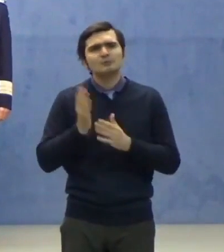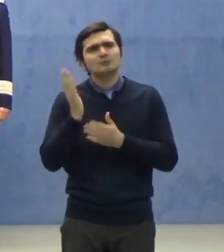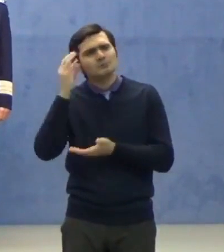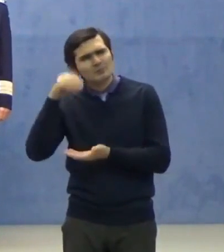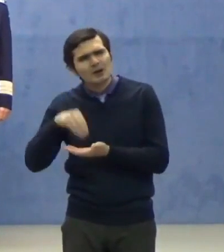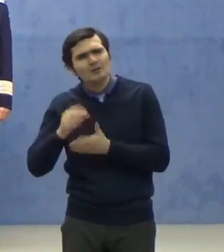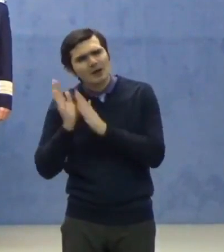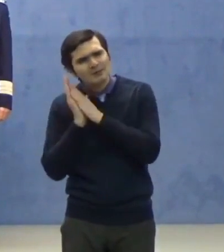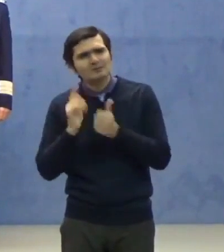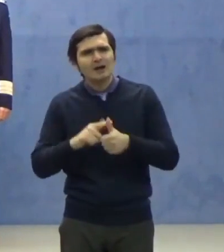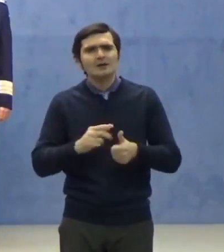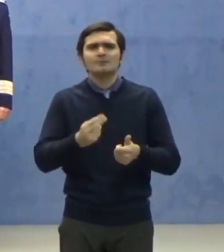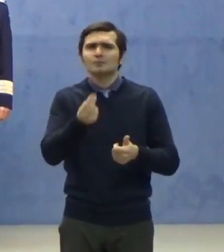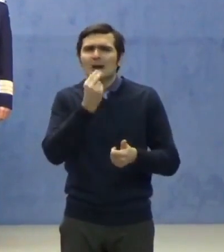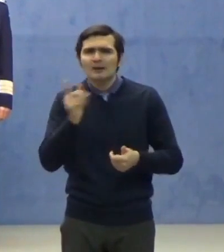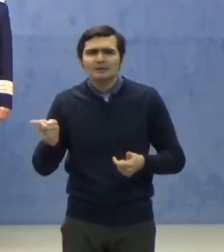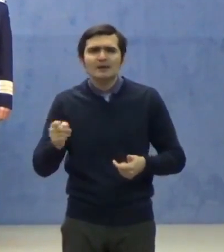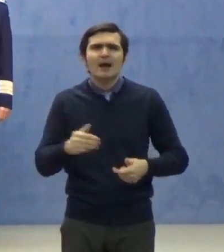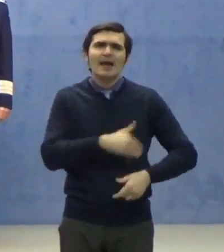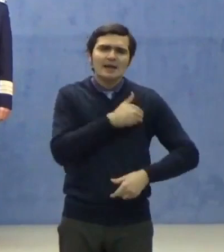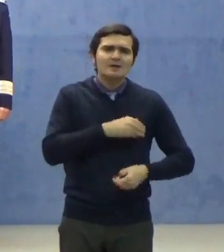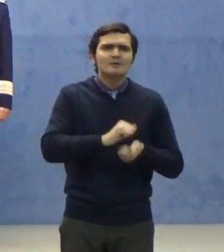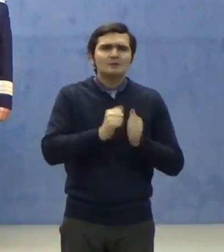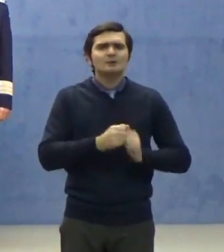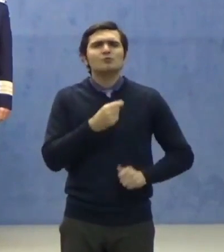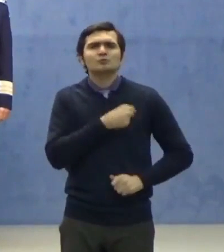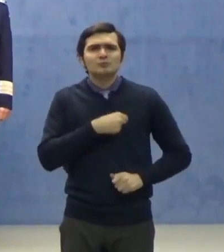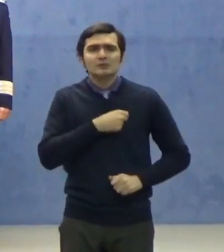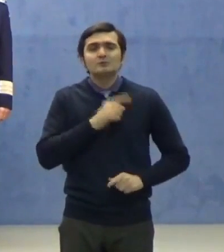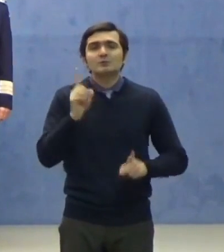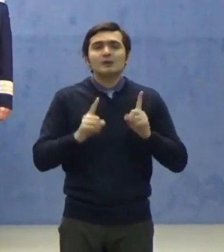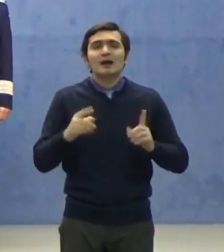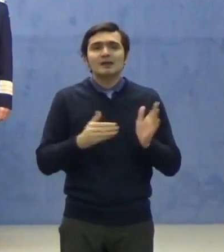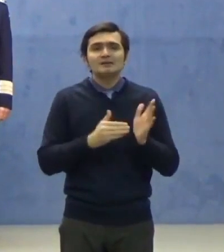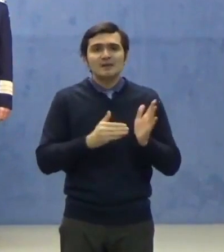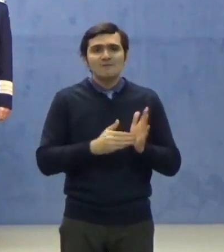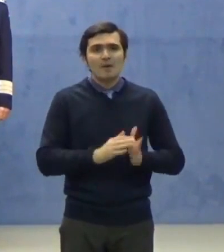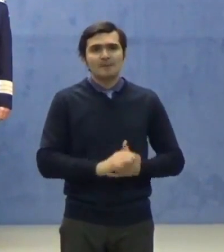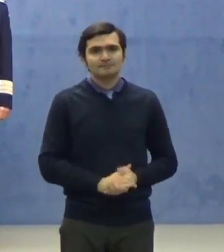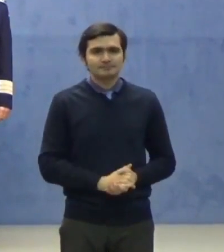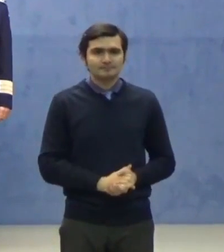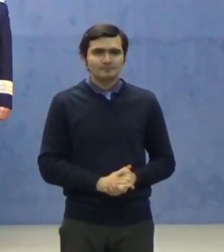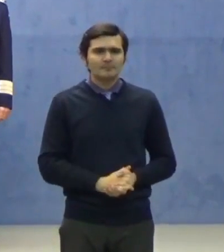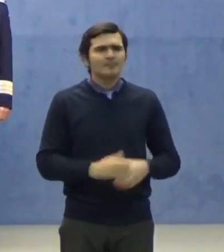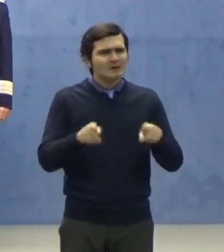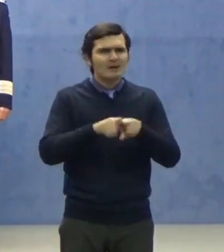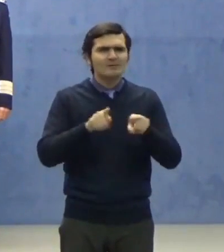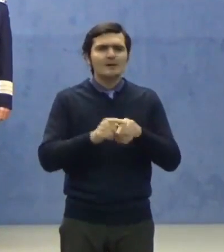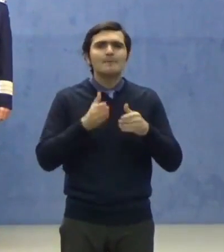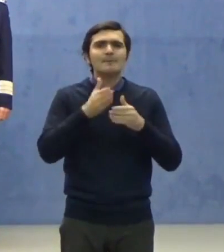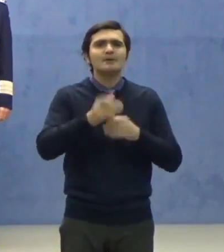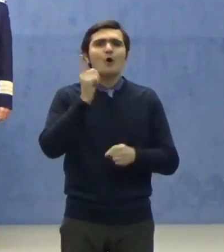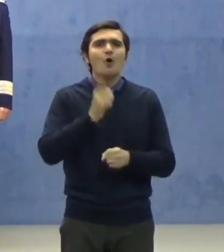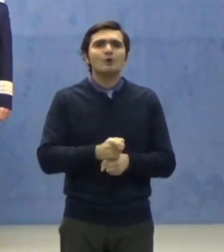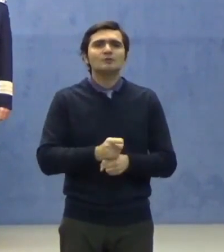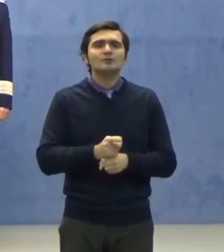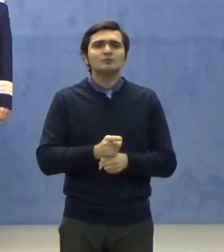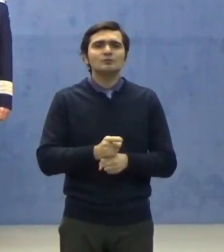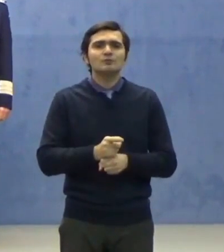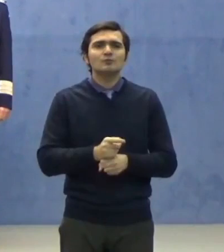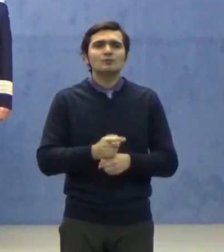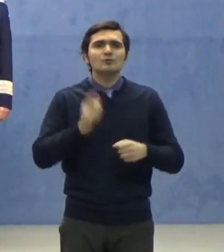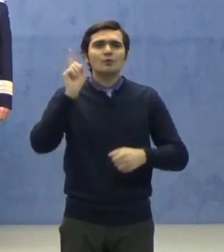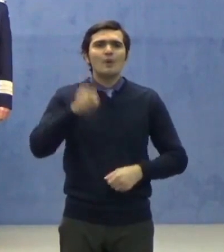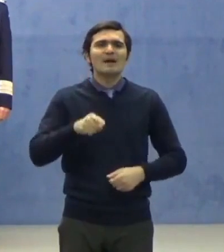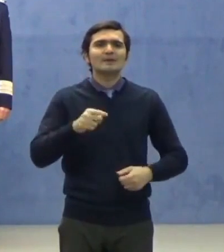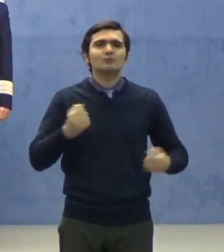elevilor și rezidenților recrutați dacă acest lucru este necesar. Tot prin ordin al Comandantului Acțiunii